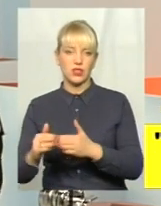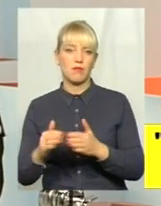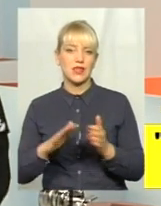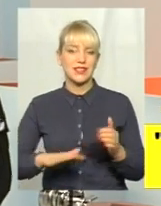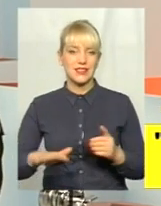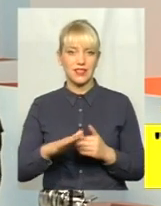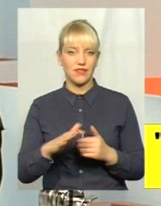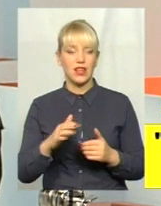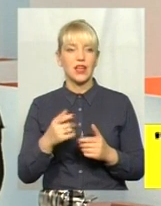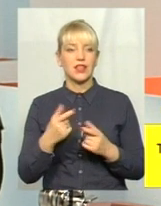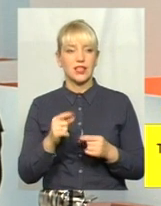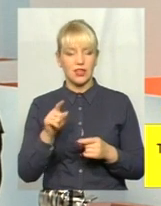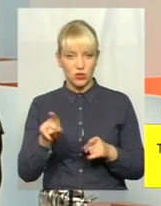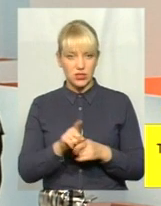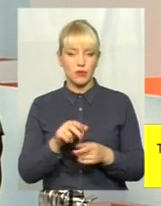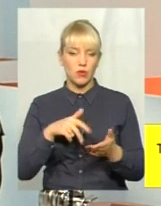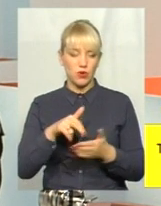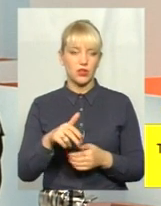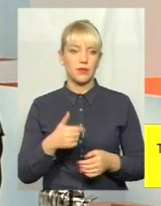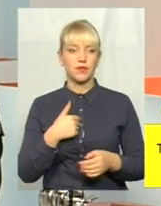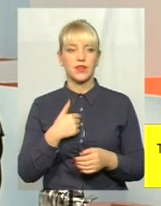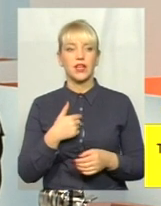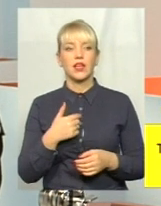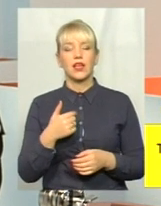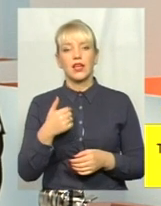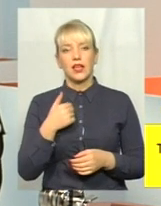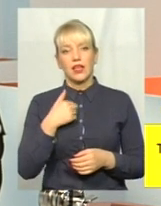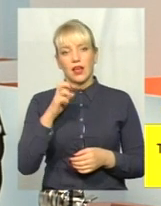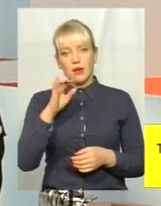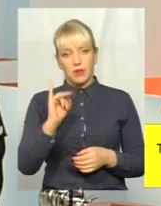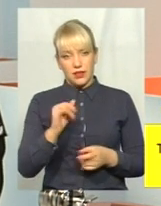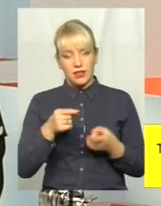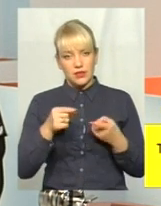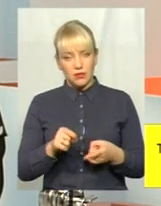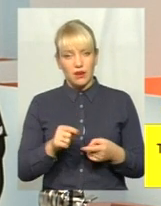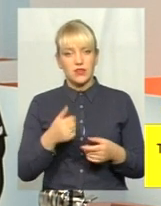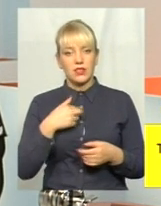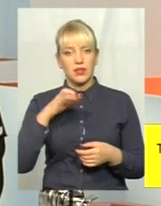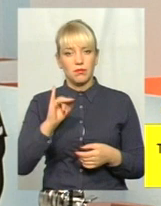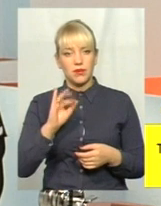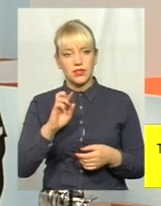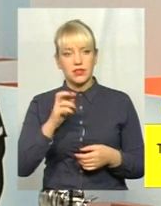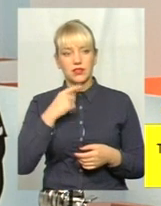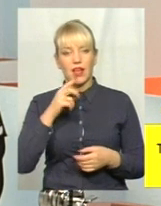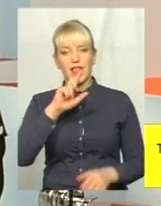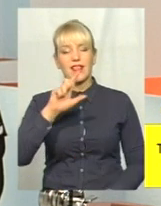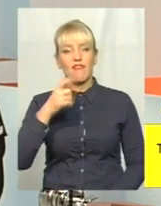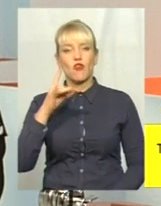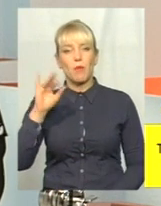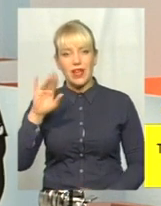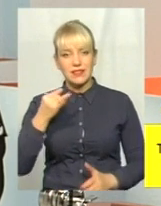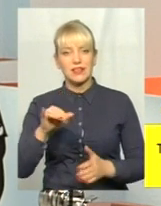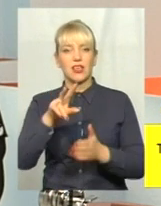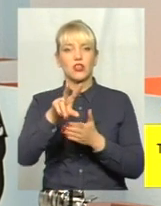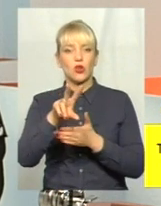насправді, я би трішечки відхилився від теми і сказав про європейський досвід вирішення цієї